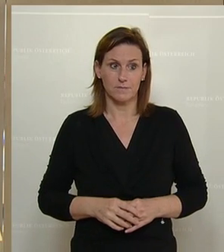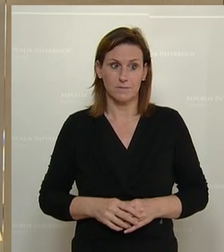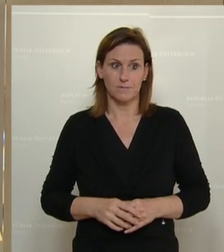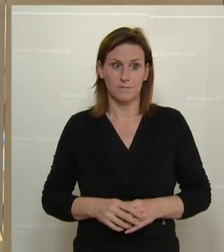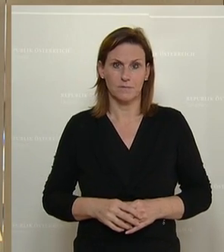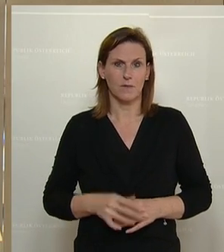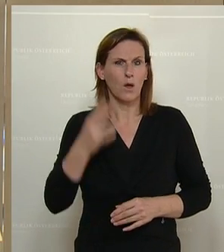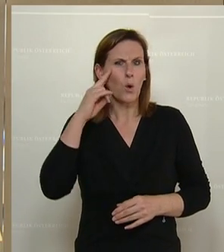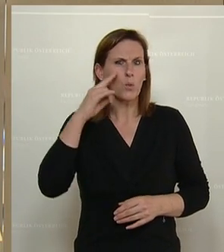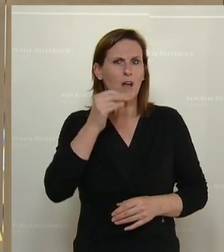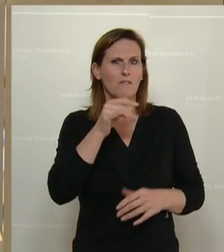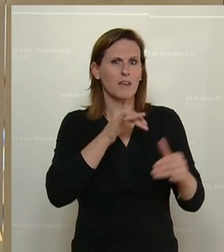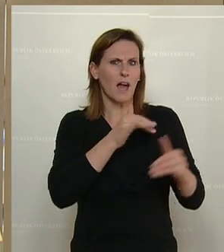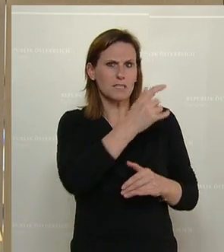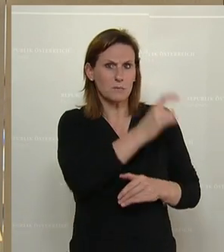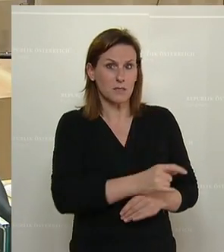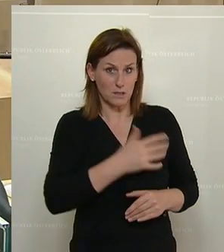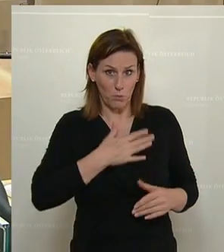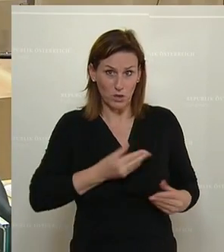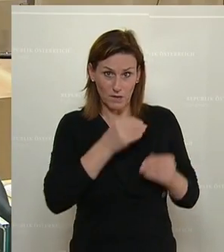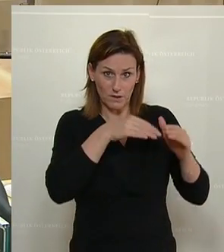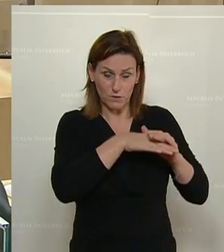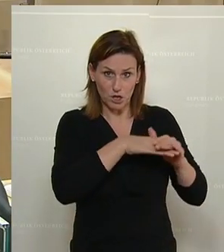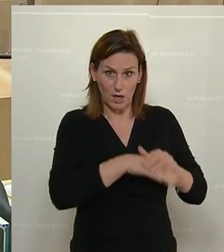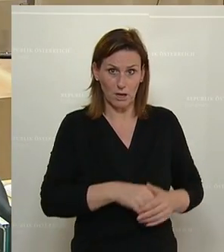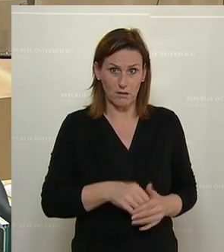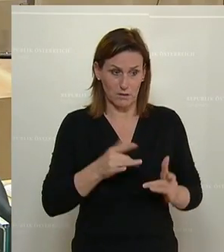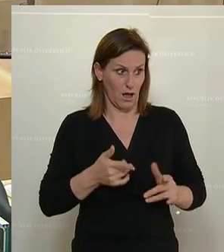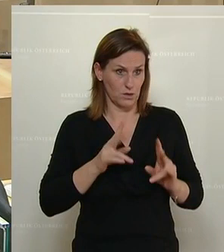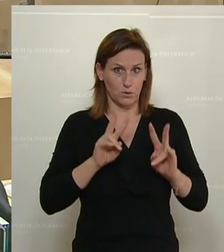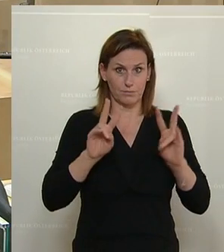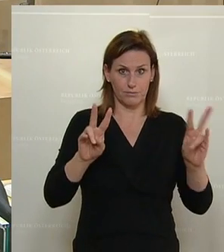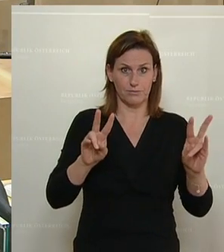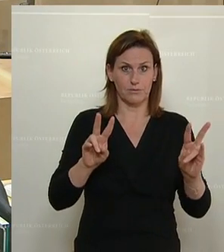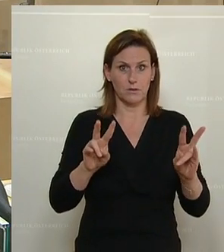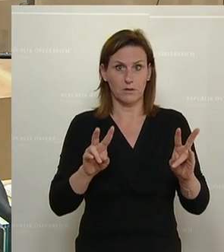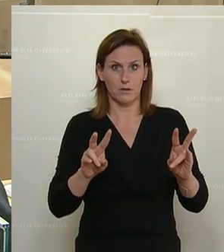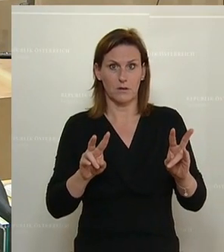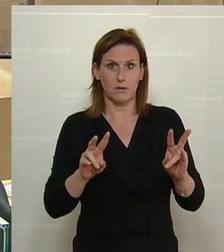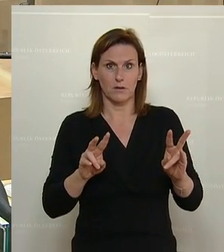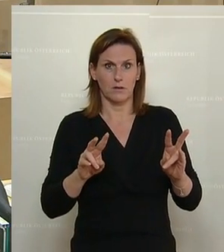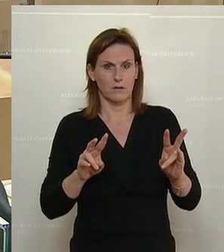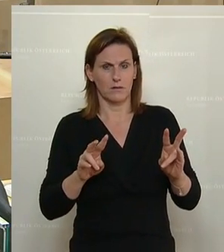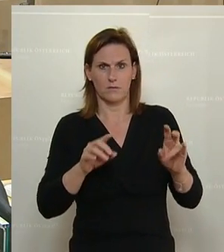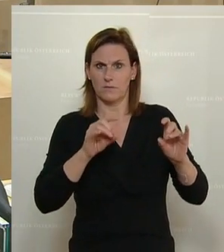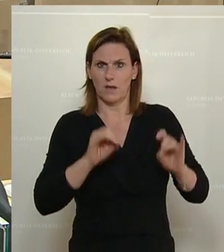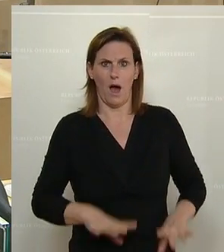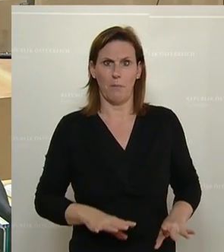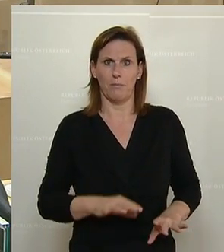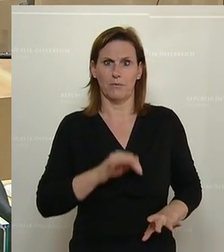Und Herr Finanzminister, wollen Sie etwas verstecken? Mit dieser Performance haben Sie sich wirklich disqualifiziert.